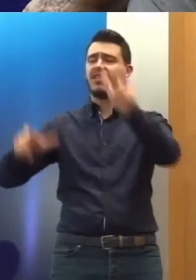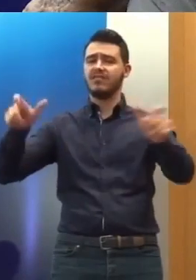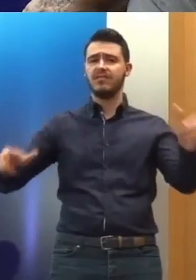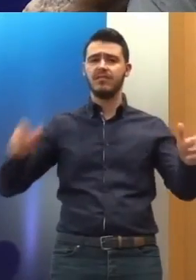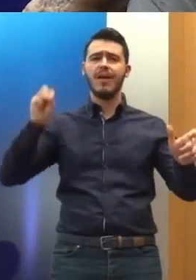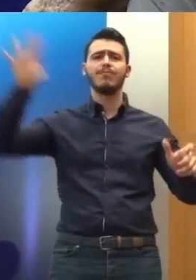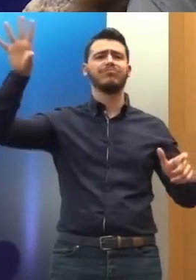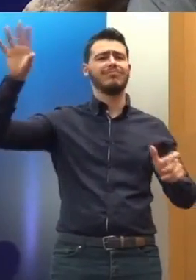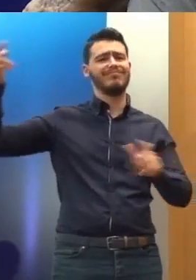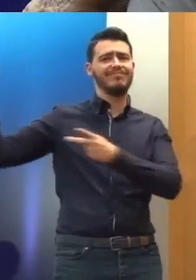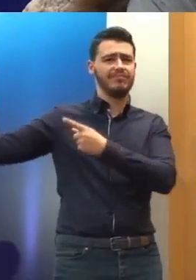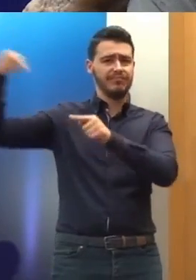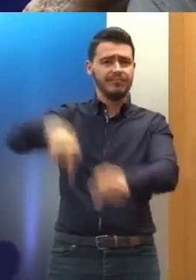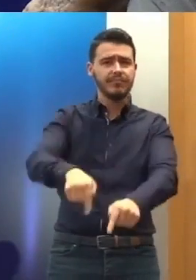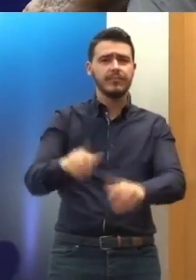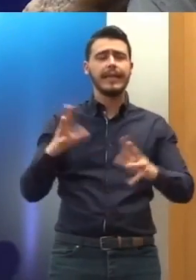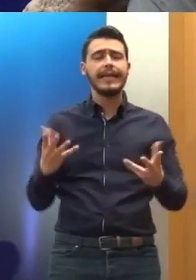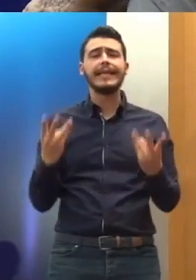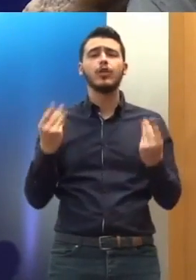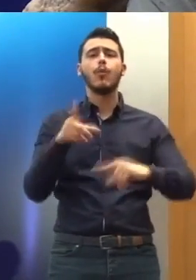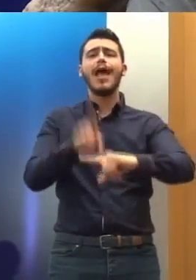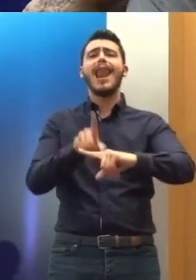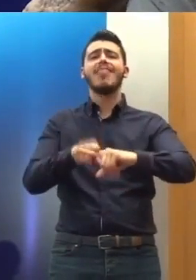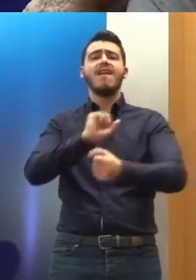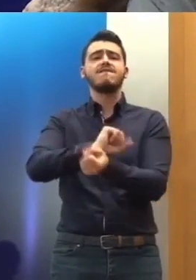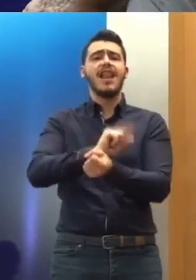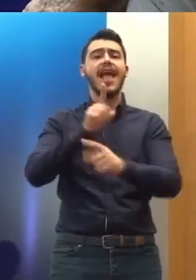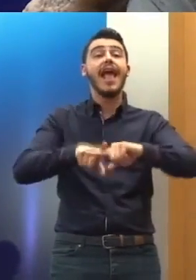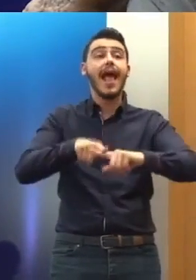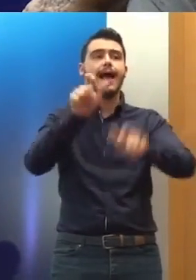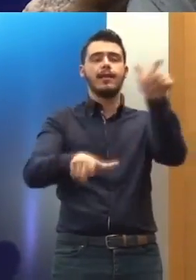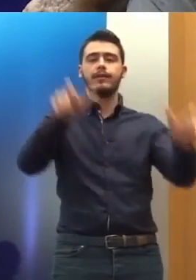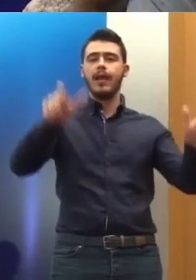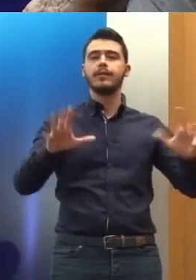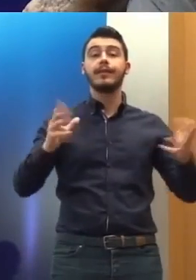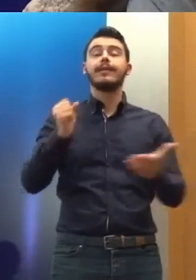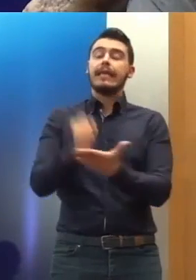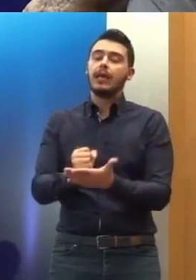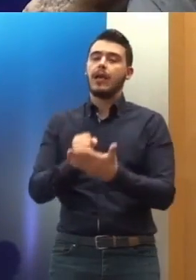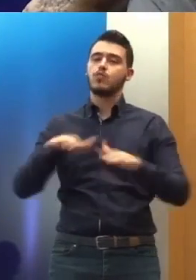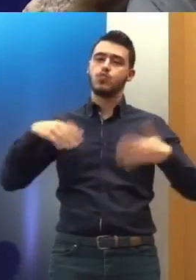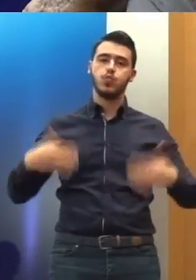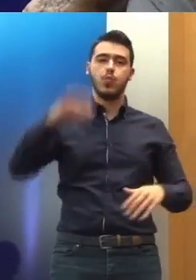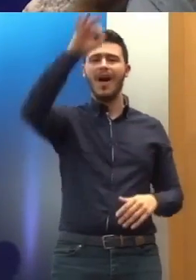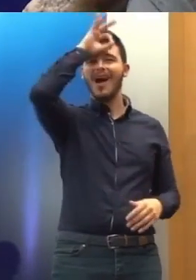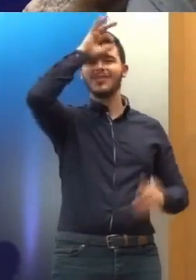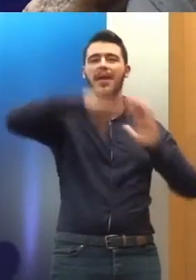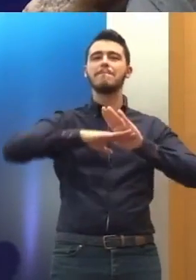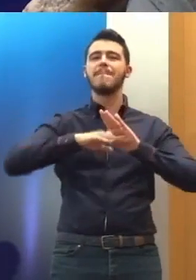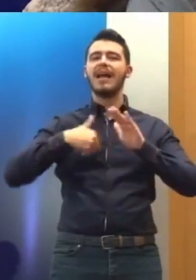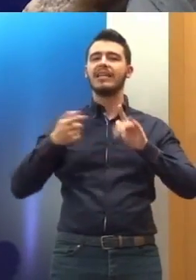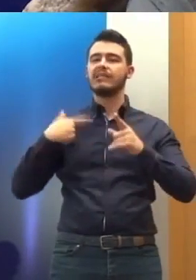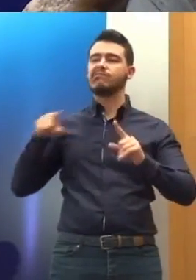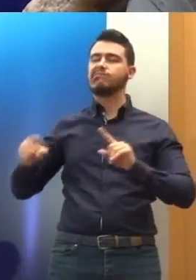και τις συνθήκες κράτησης της ελληνικές φυλακές και την κακή μεταχείριση από την αστυνομία, την οποία η χώρα μας